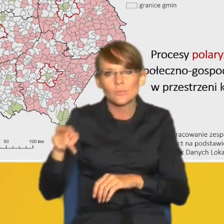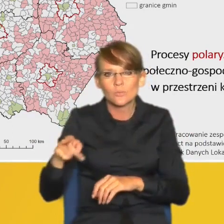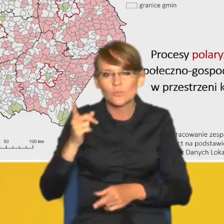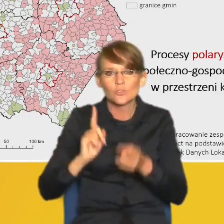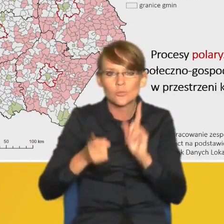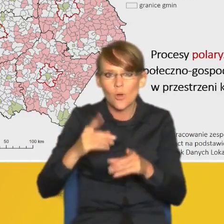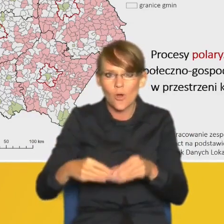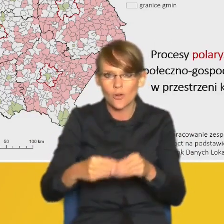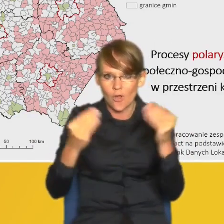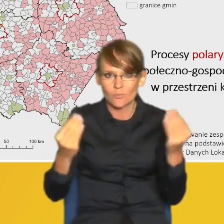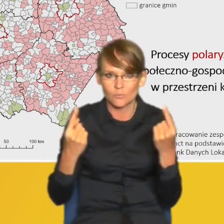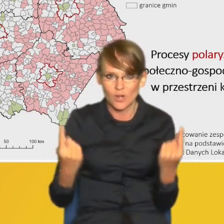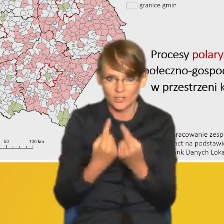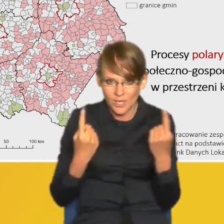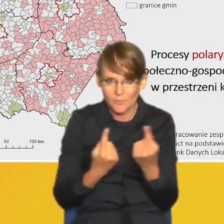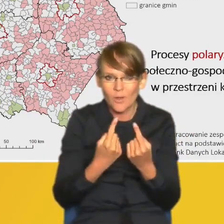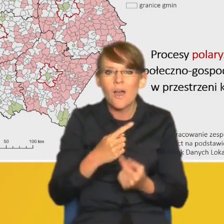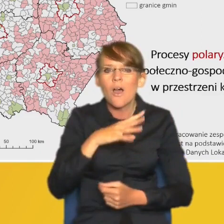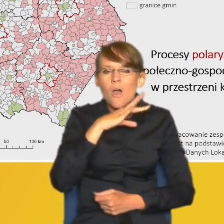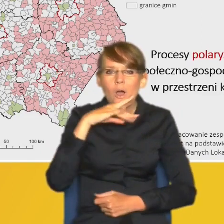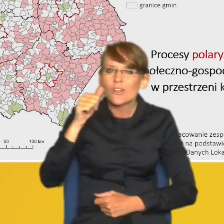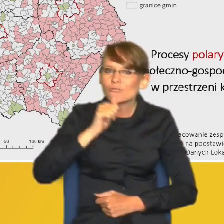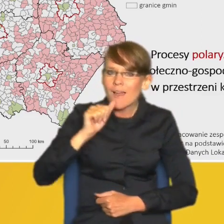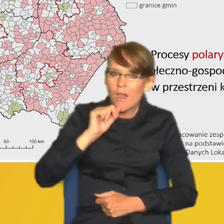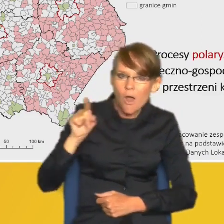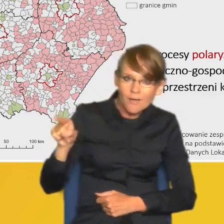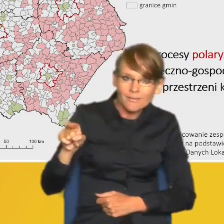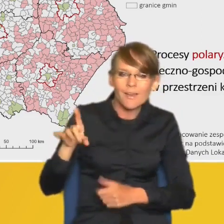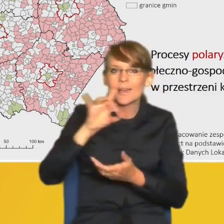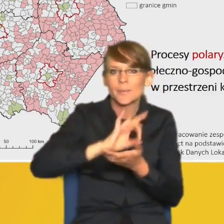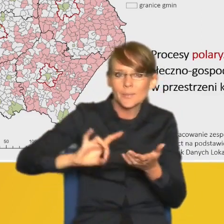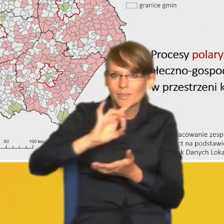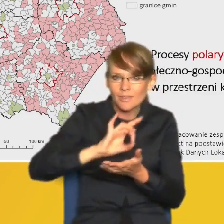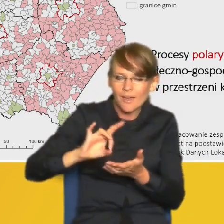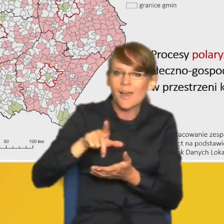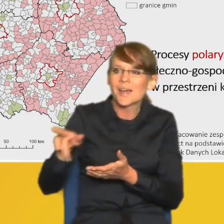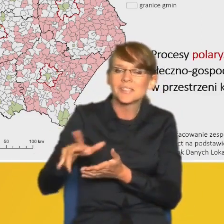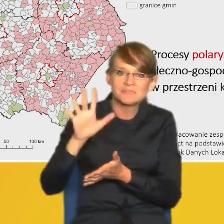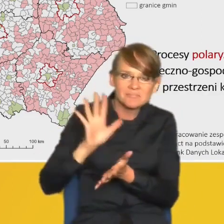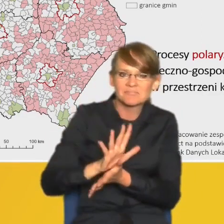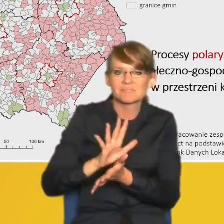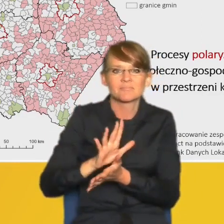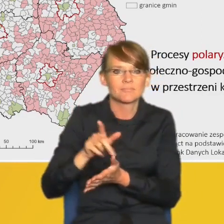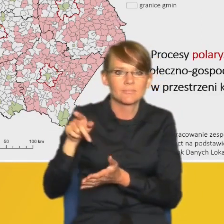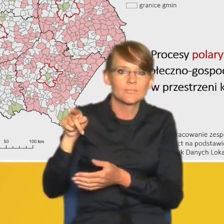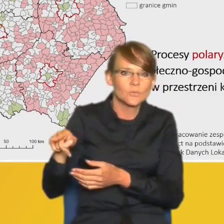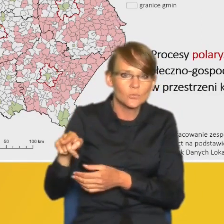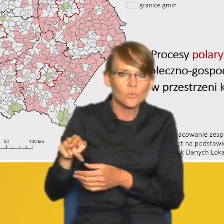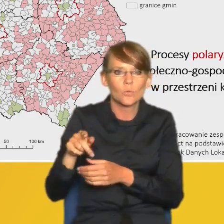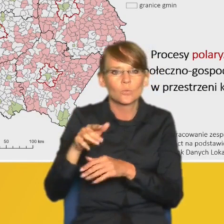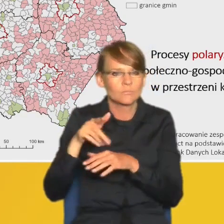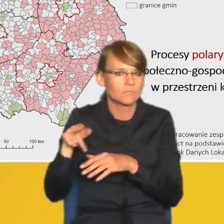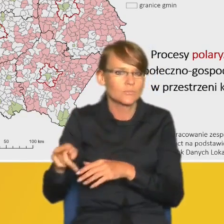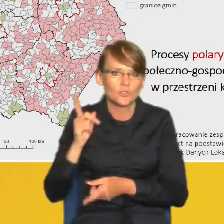przedsiębiorczości. Kolorem zielonym oznaczyliśmy gminy, które cechują się jednocześnie wysokim poziomem i wysoką